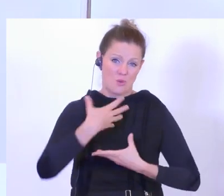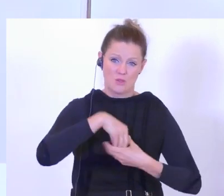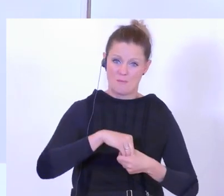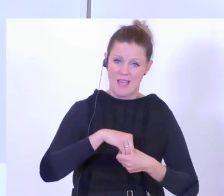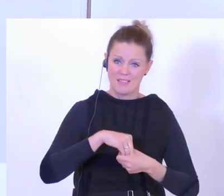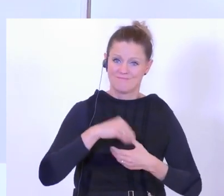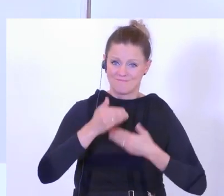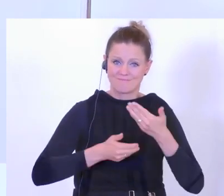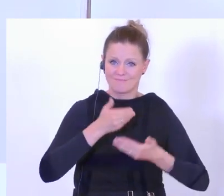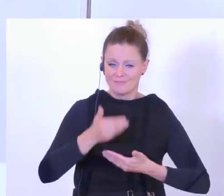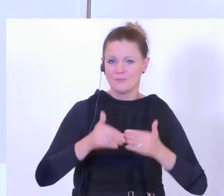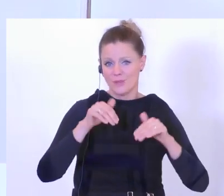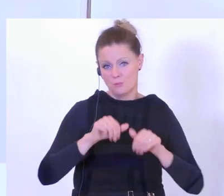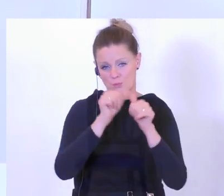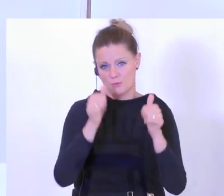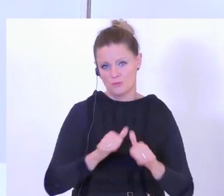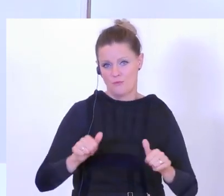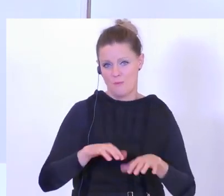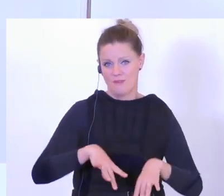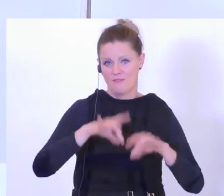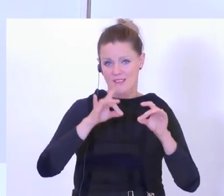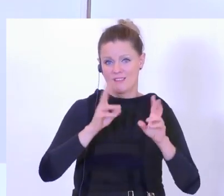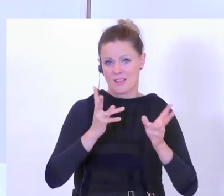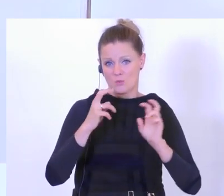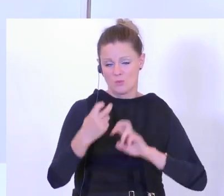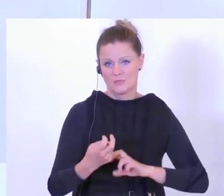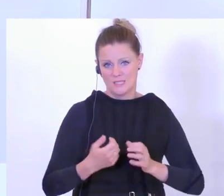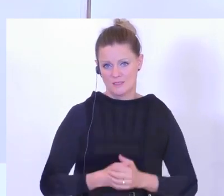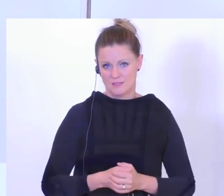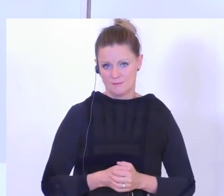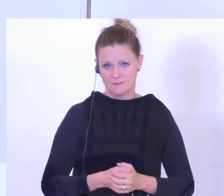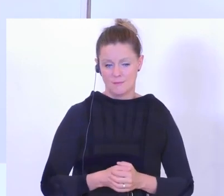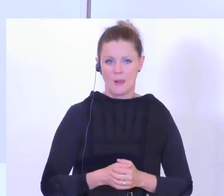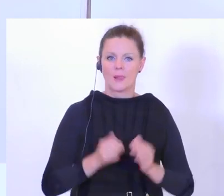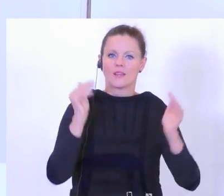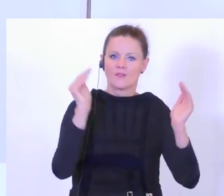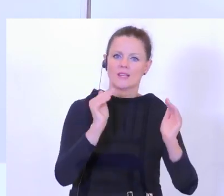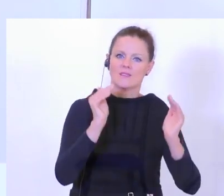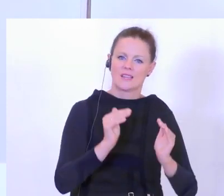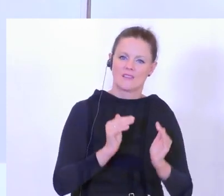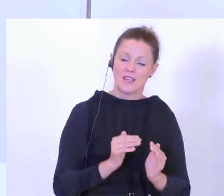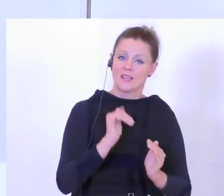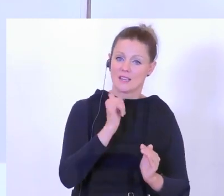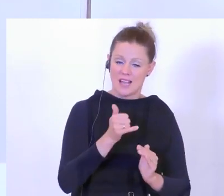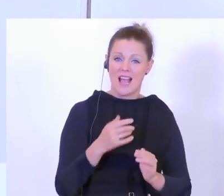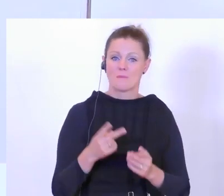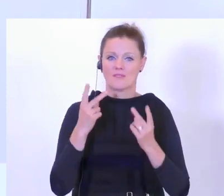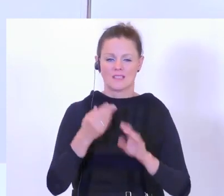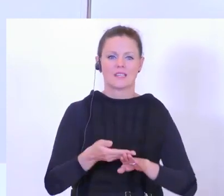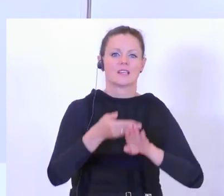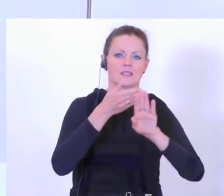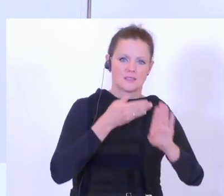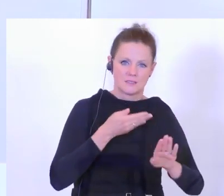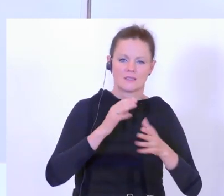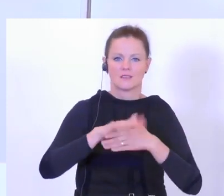einen Modus finden müssen, um sie bestmöglich umzusetzen. Und sie sind ja immer weniger, aber jetzt umso wichtiger. Sicherheitsabstand, Handhygiene,